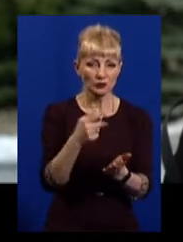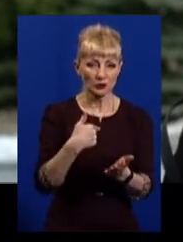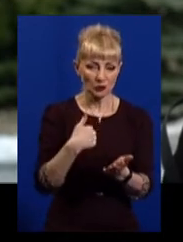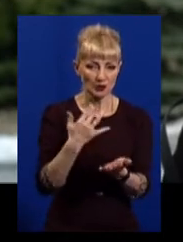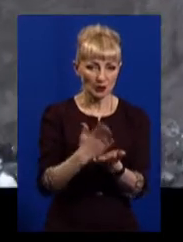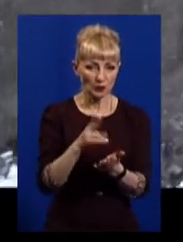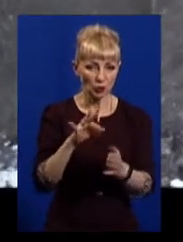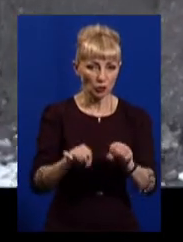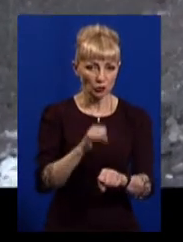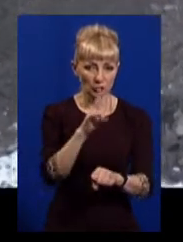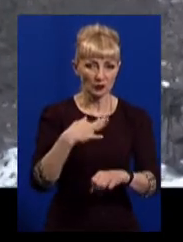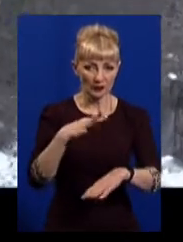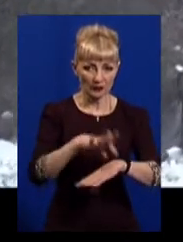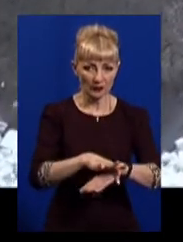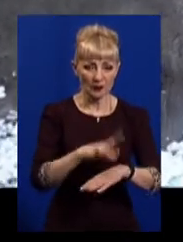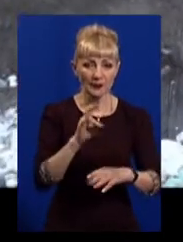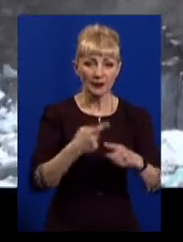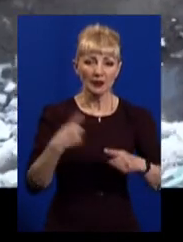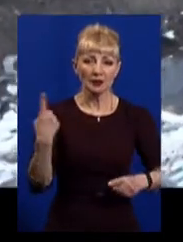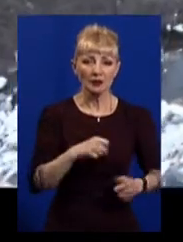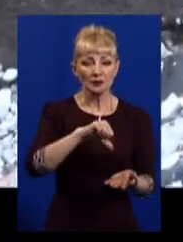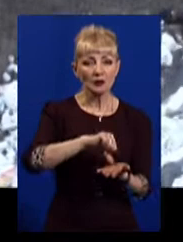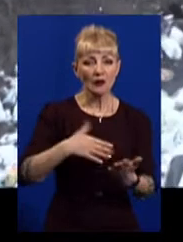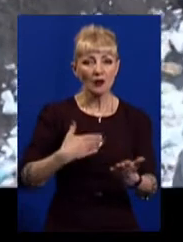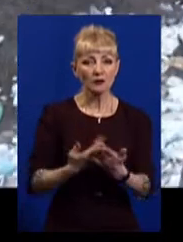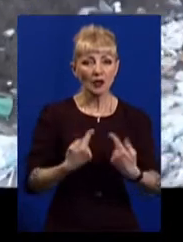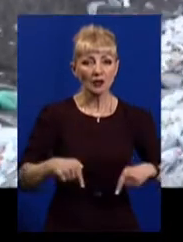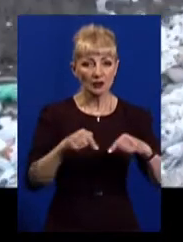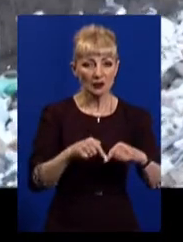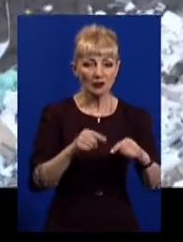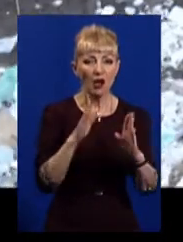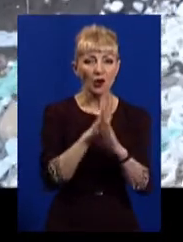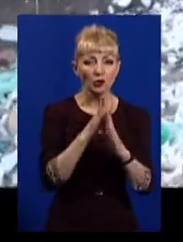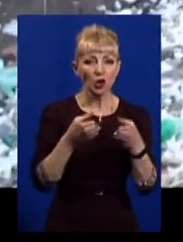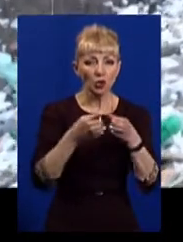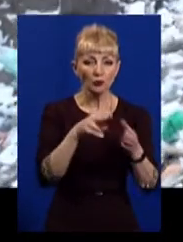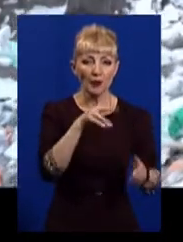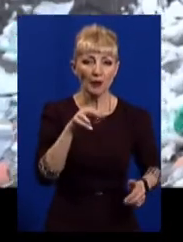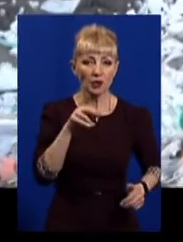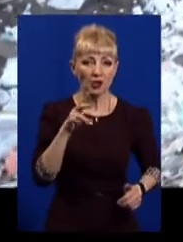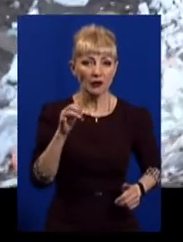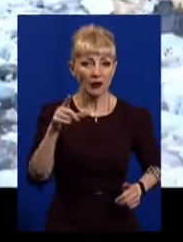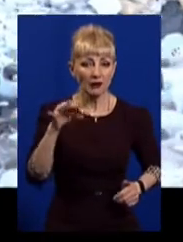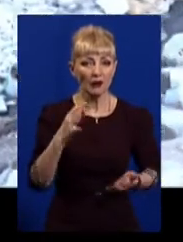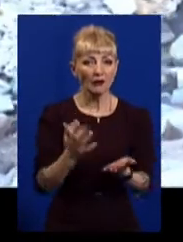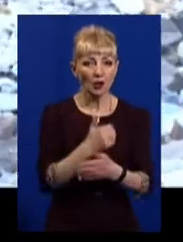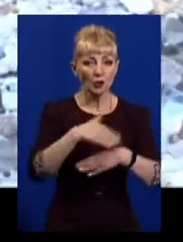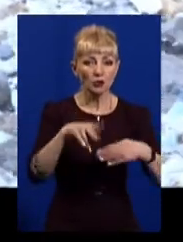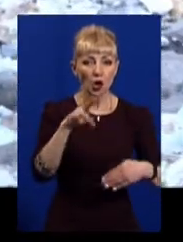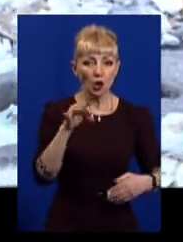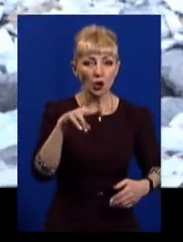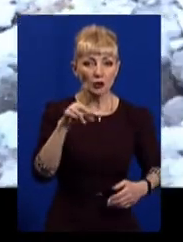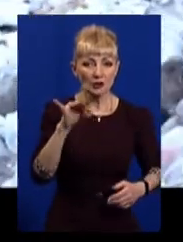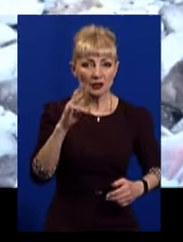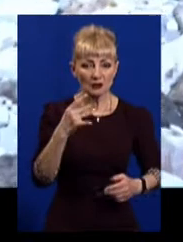ми виявили. На цьому тижні представники громадської організації «Екологічна група печеніги» знайшли на вулиці Лодзинській звалище